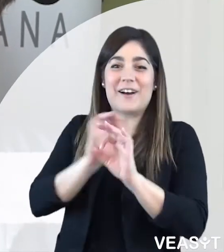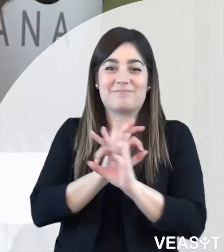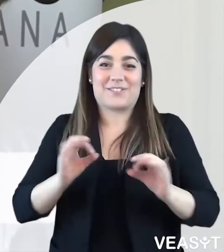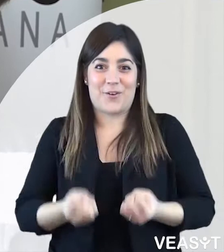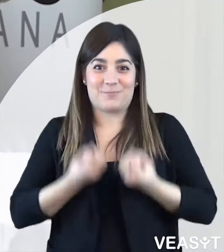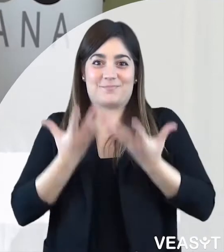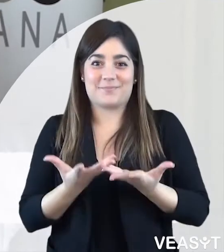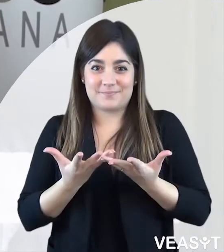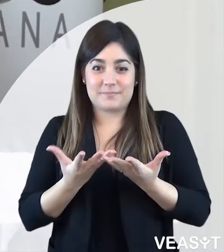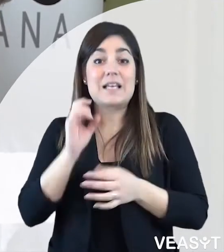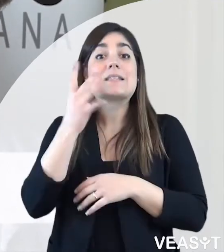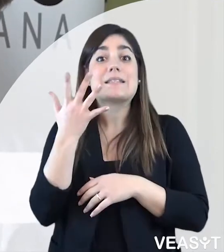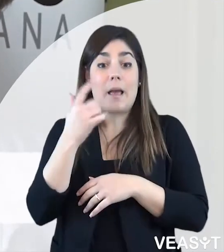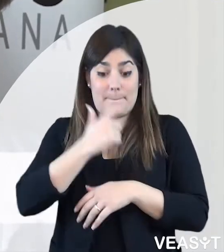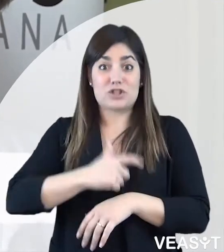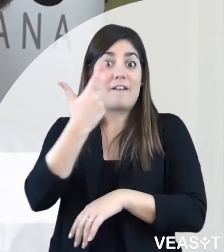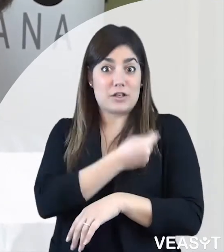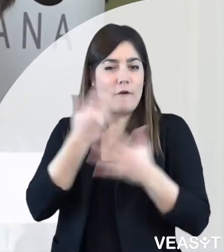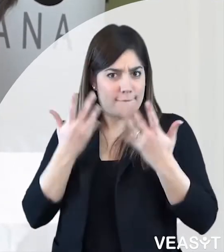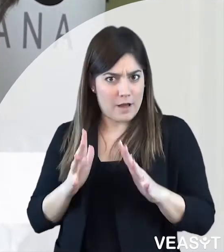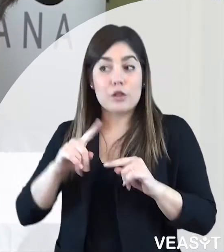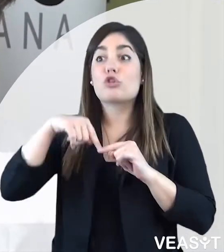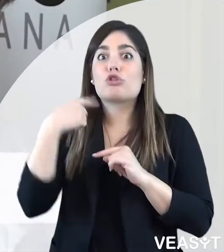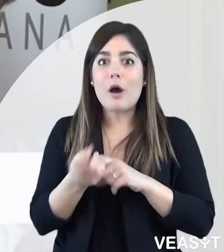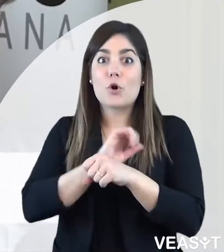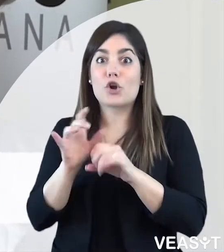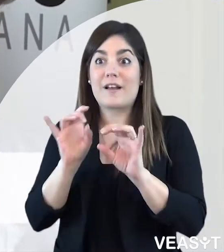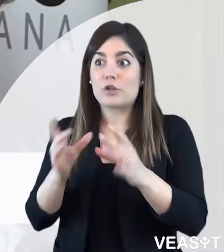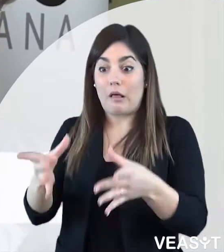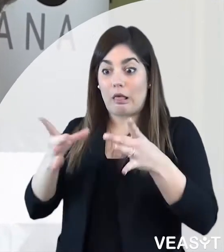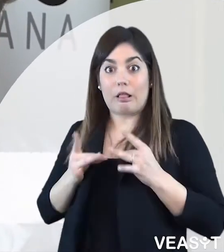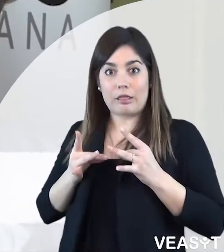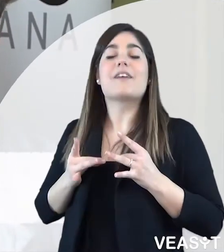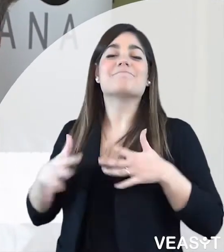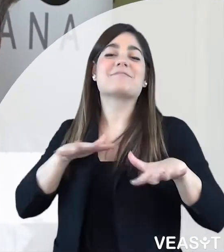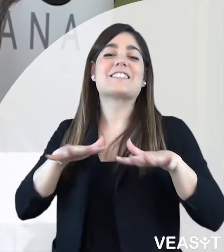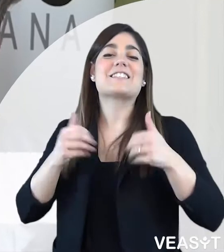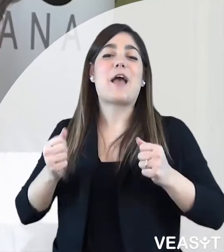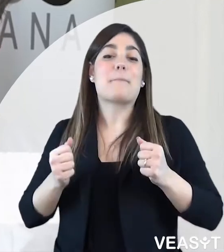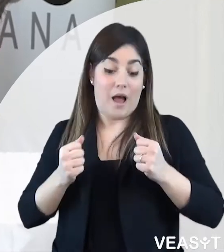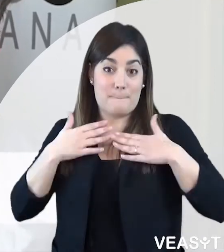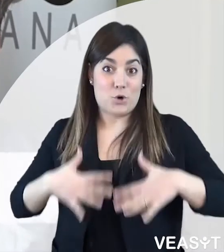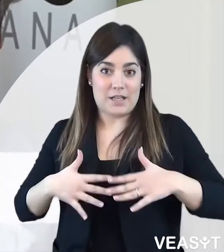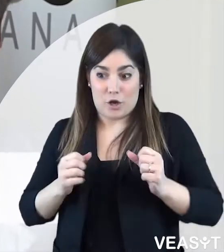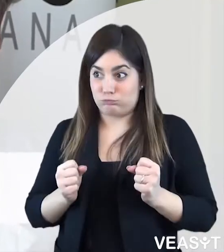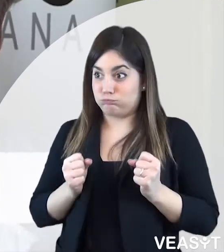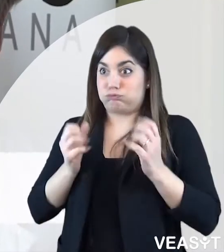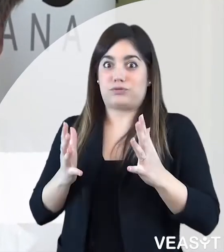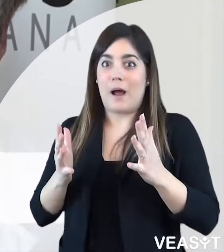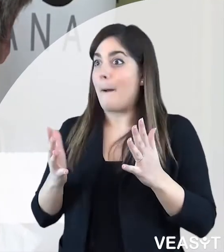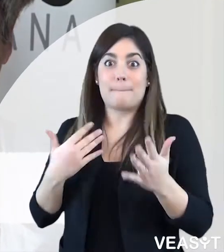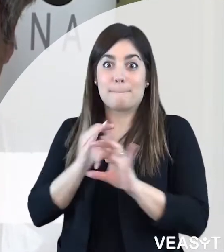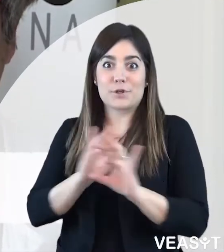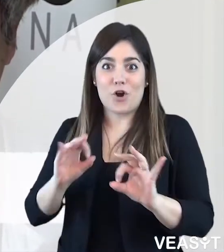il virus, contro il virus. Se in un momento successivo la persona vaccinata dovesse entrare in contatto col coronavirus il suo sistema